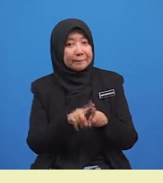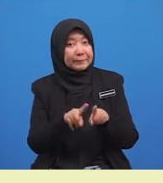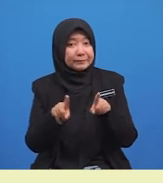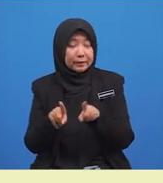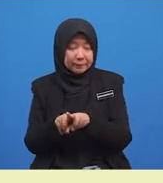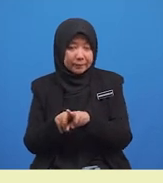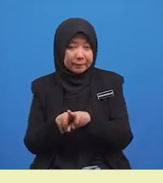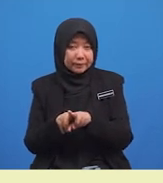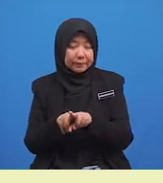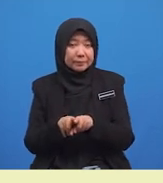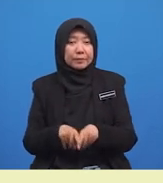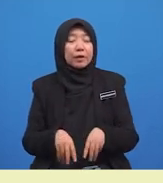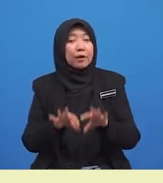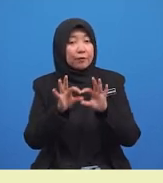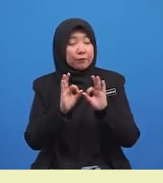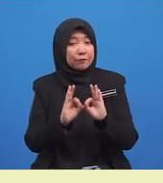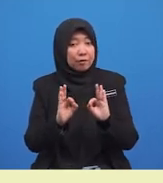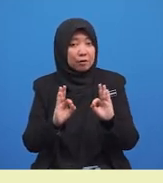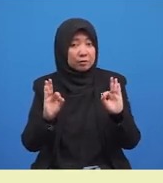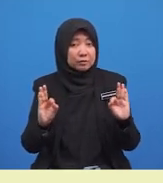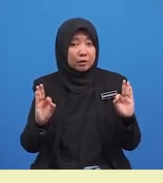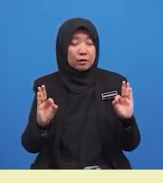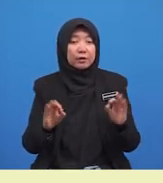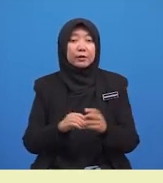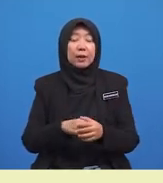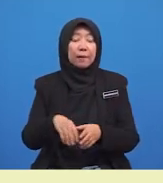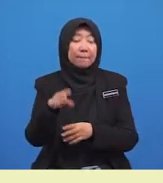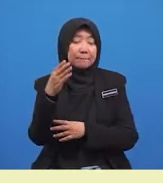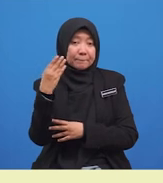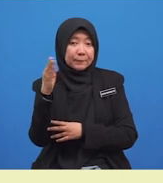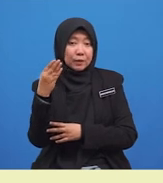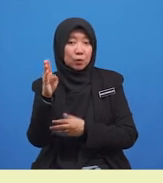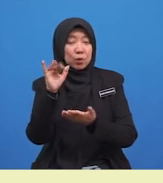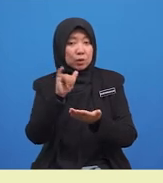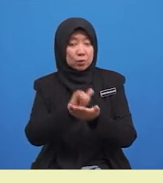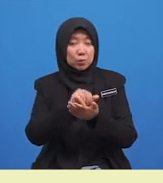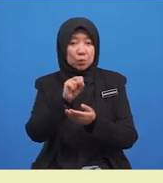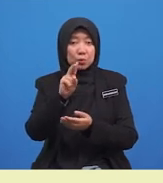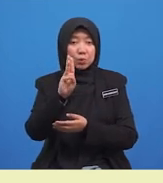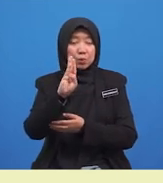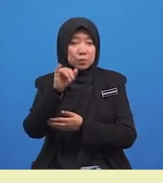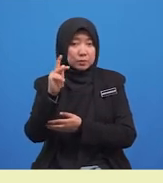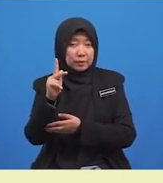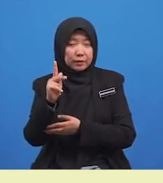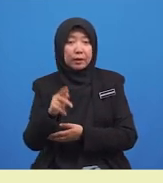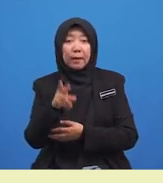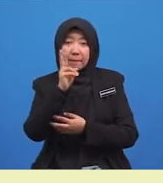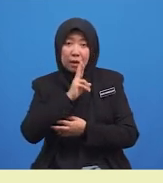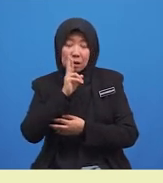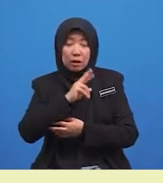Frasa yang bergaris biru adalah subjek. Manakala, yang bergaris merah ialah predikat.